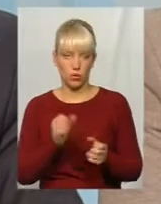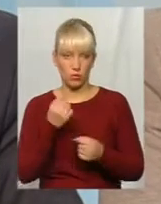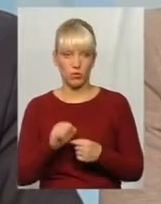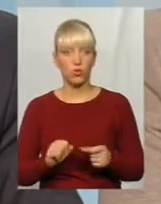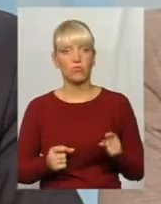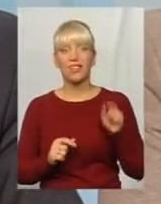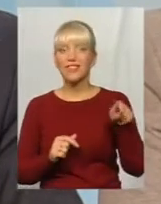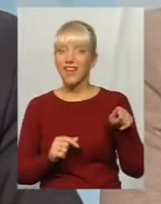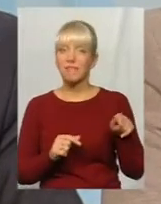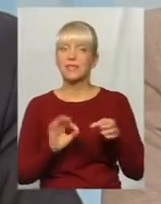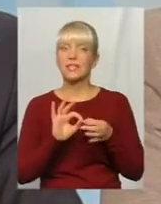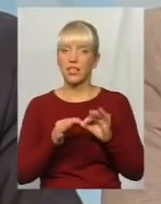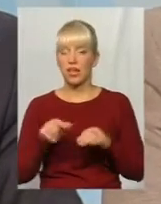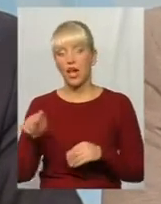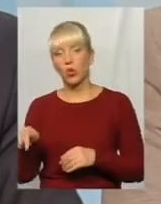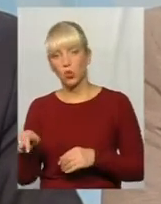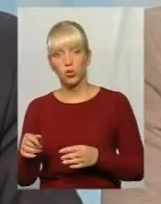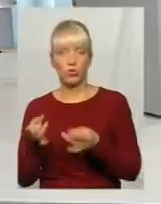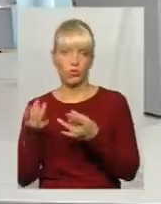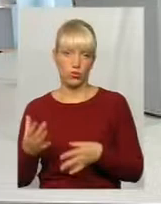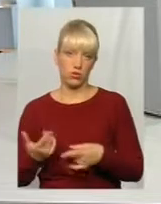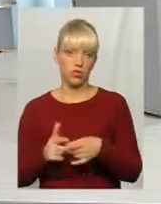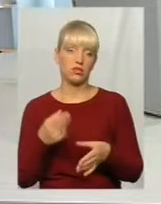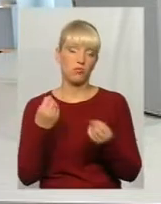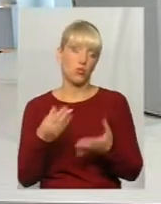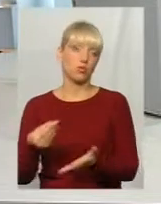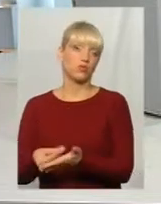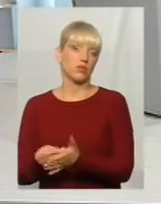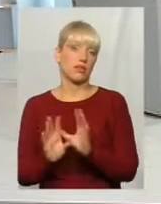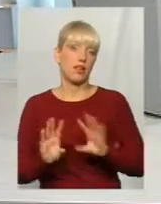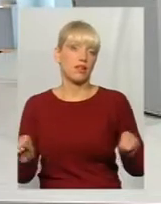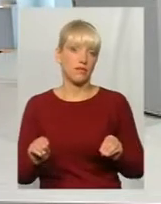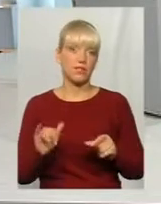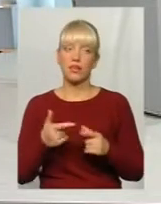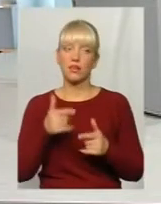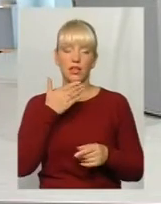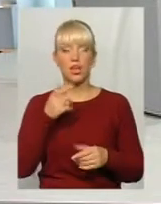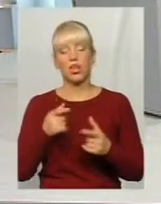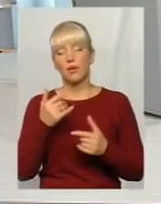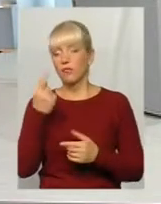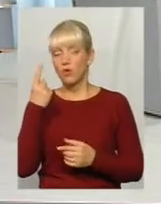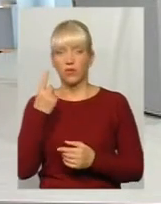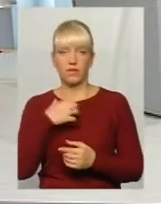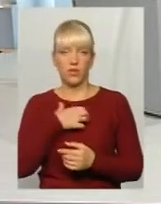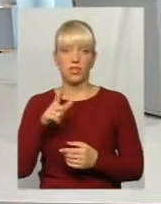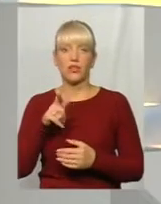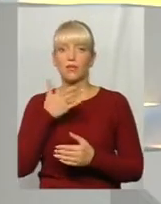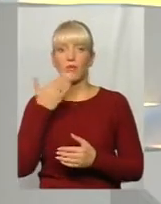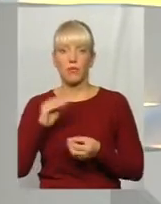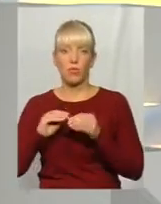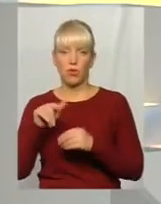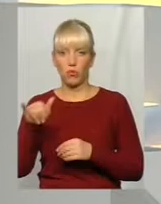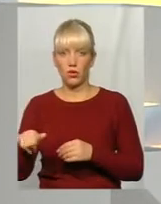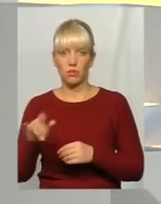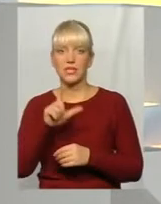Тому там трохи складніше, тут значно прості, тут просто ціна і все. Ну і далі, чи в тебе немає проблем із законом елементарних. Пане Володимир,